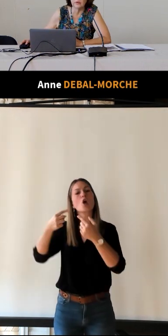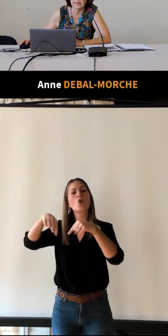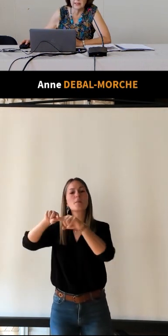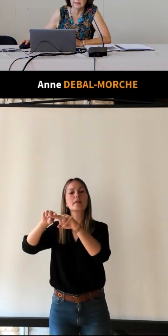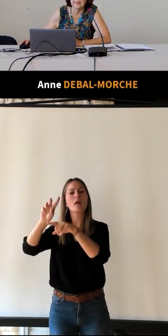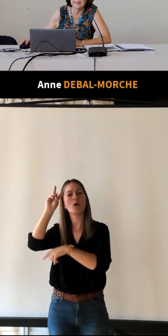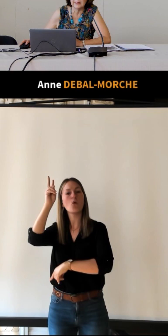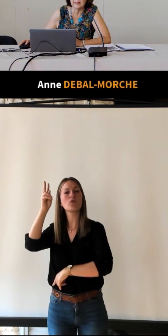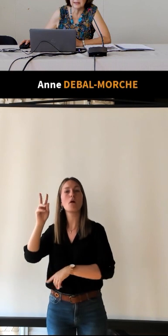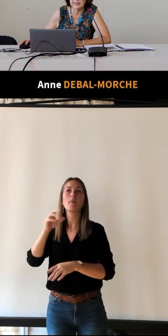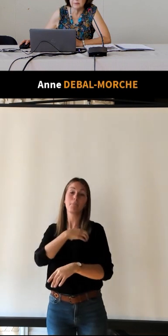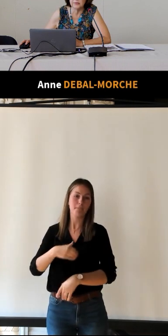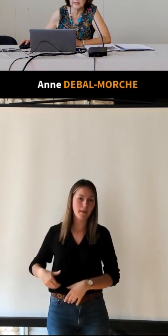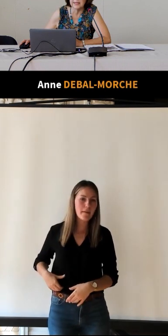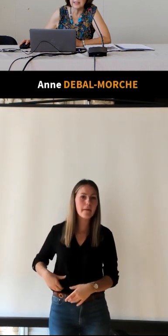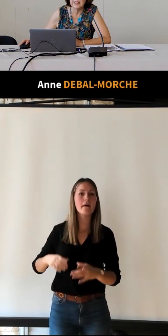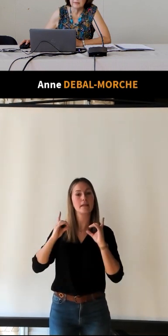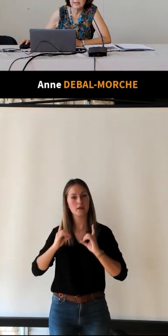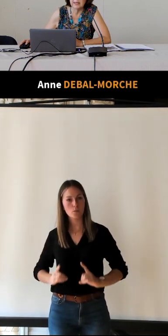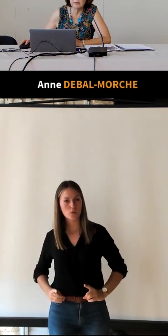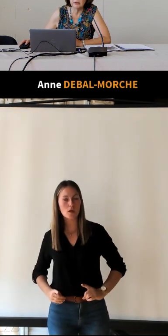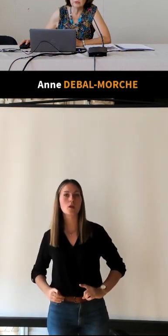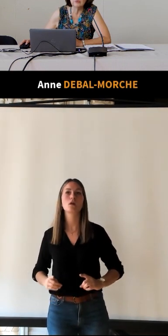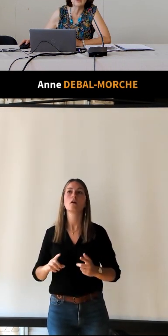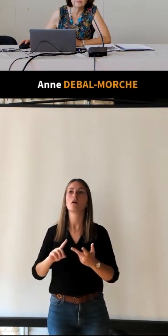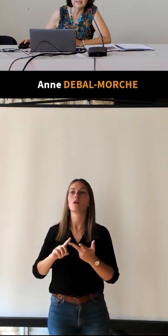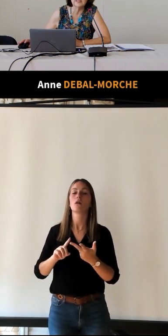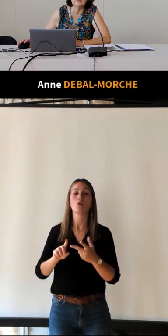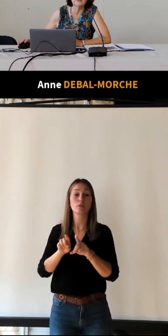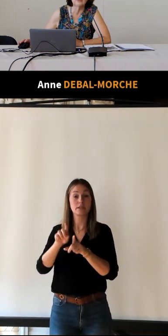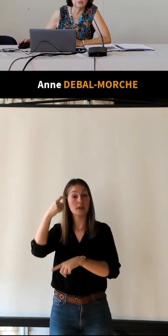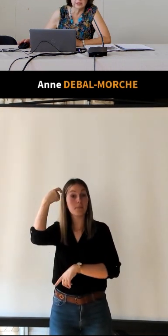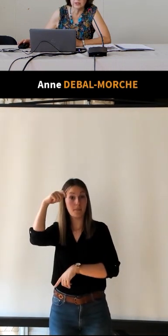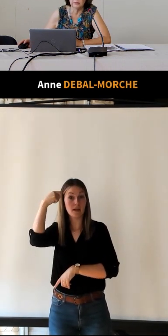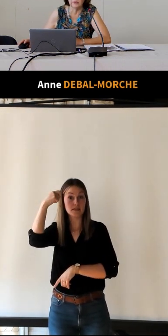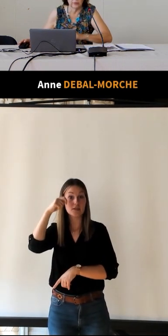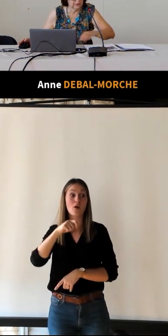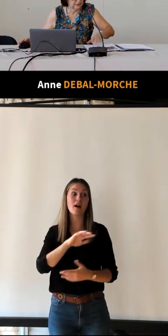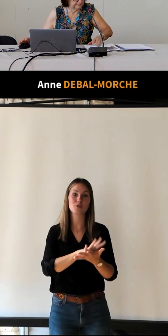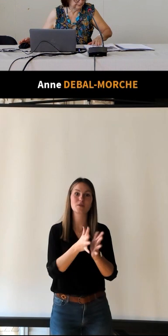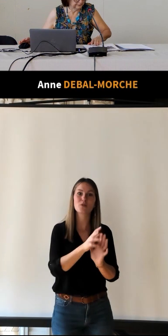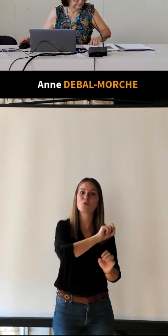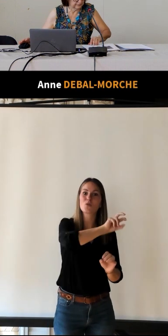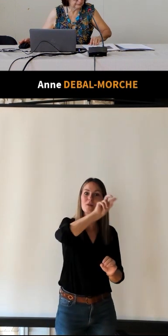avez donc les maires, les députés, mais également, donc, le président du Touring Club France.